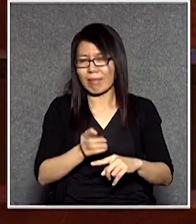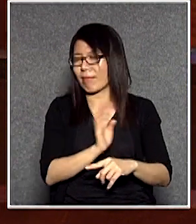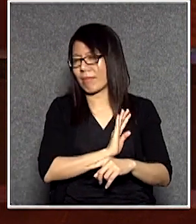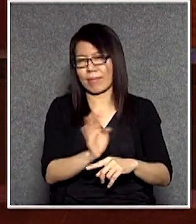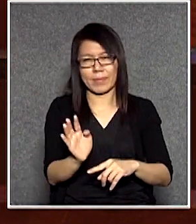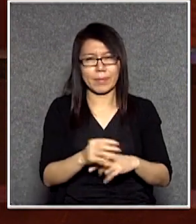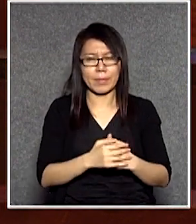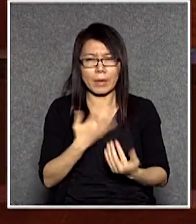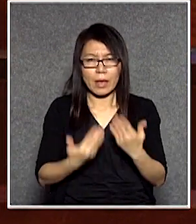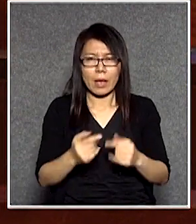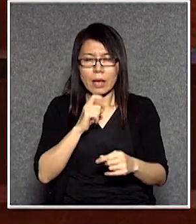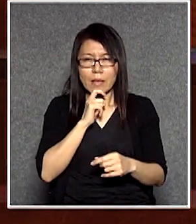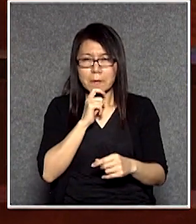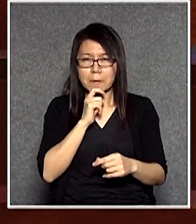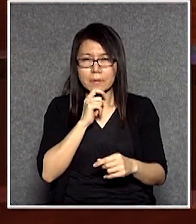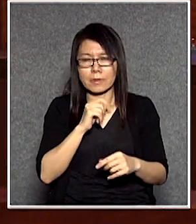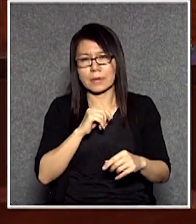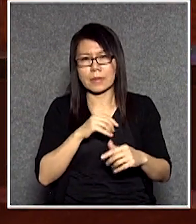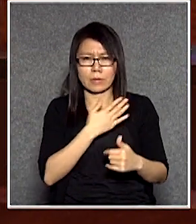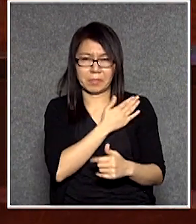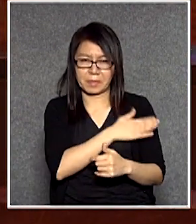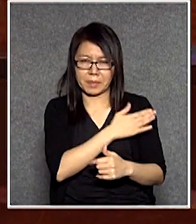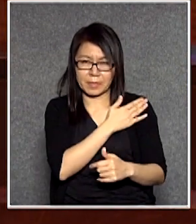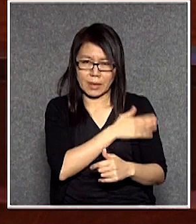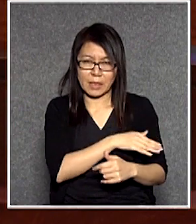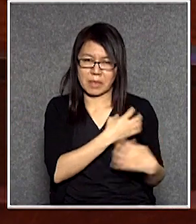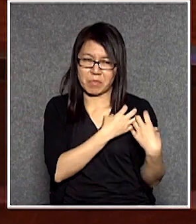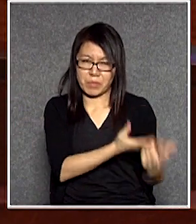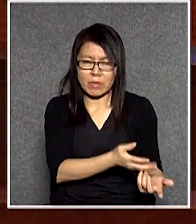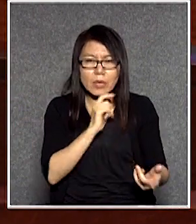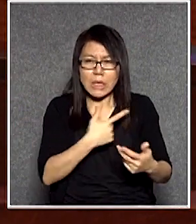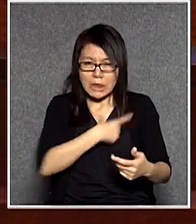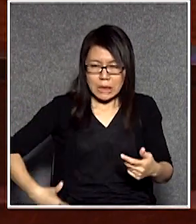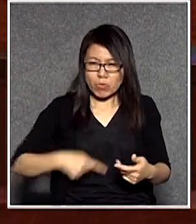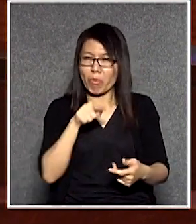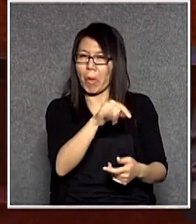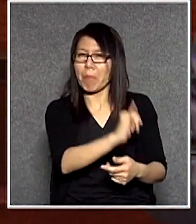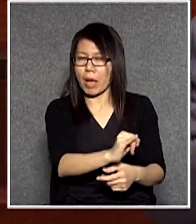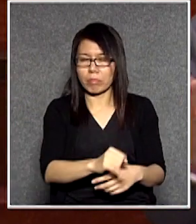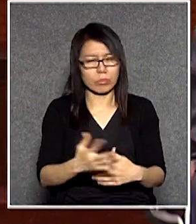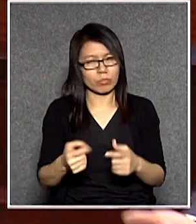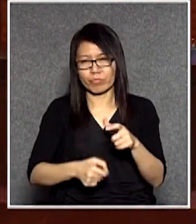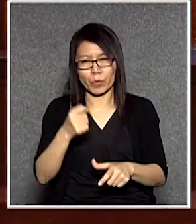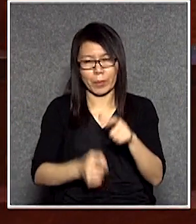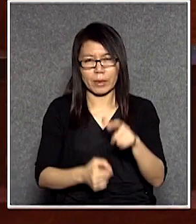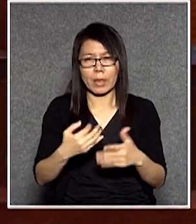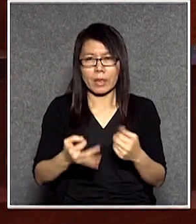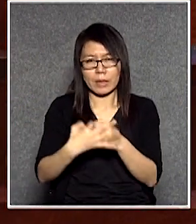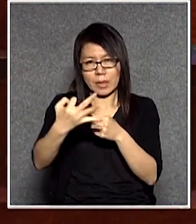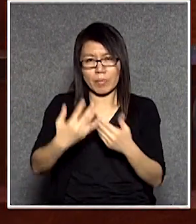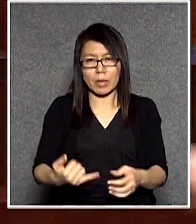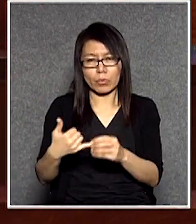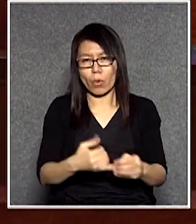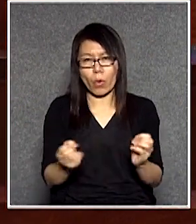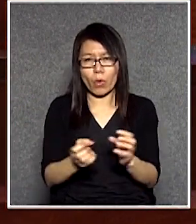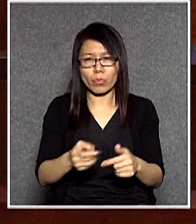然後你將責任推在這些議員身上這是非常不公道的第三現在根本不是拉布有